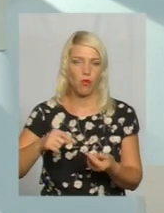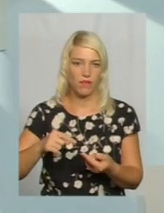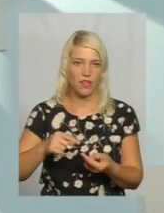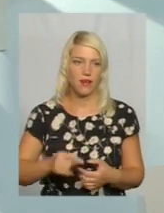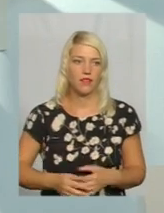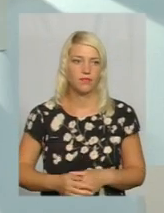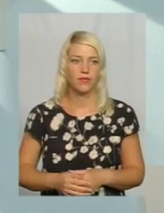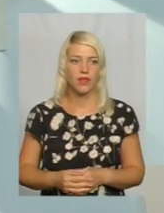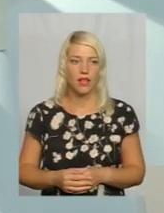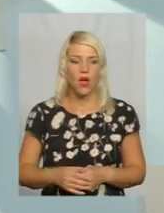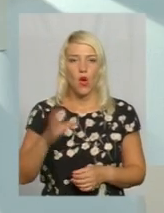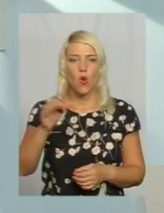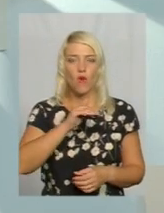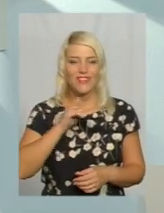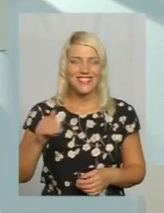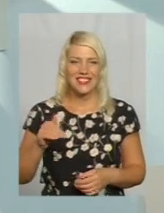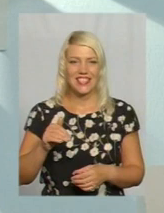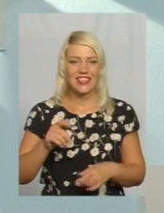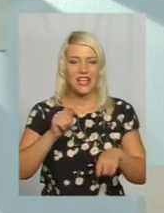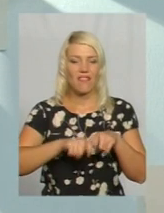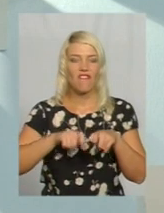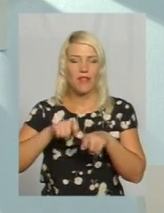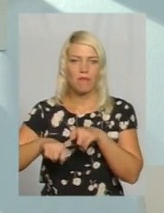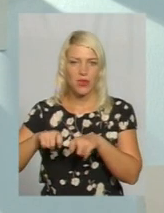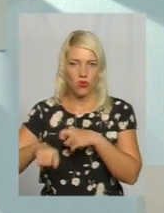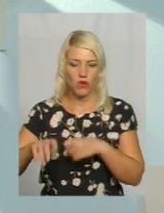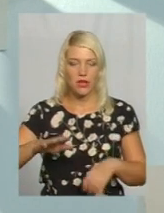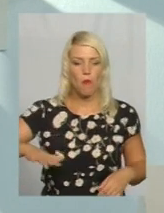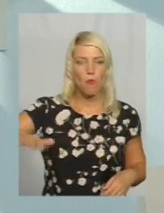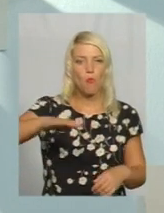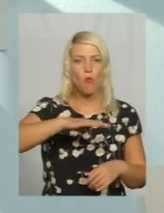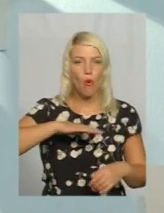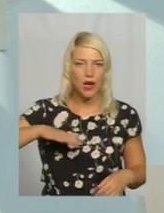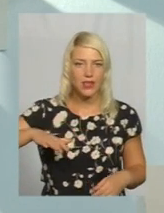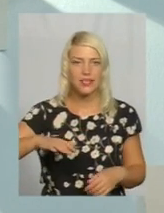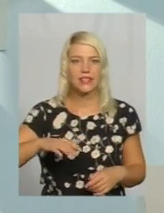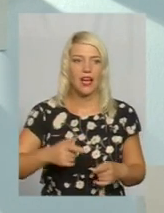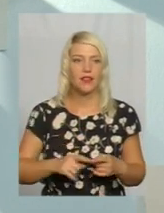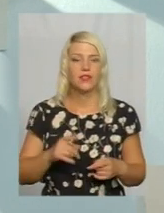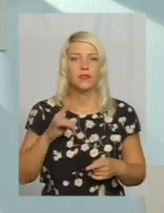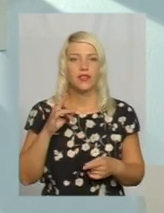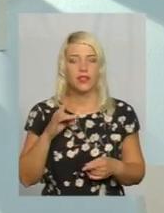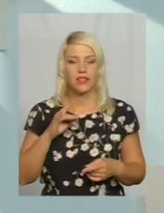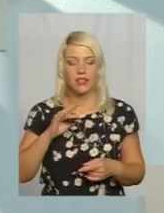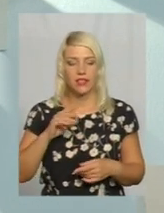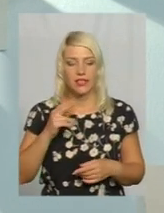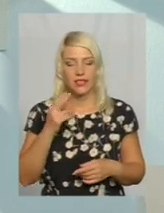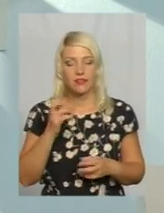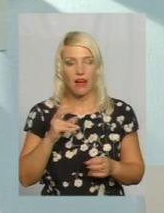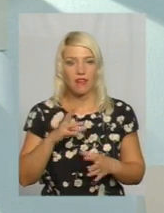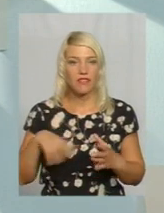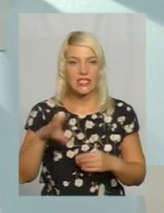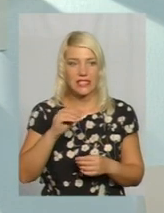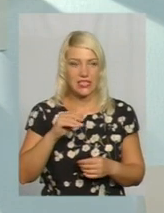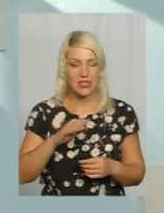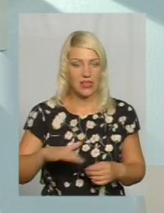Ну, офіційних вимірювань покриття цифровим сигналом в області, як зрештою, на всій території України не